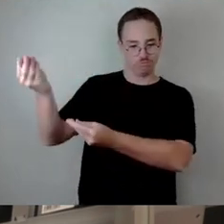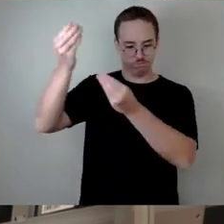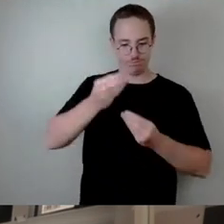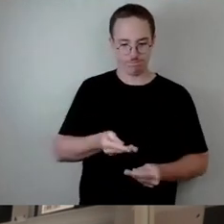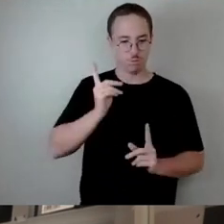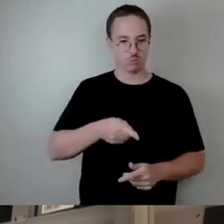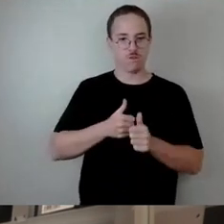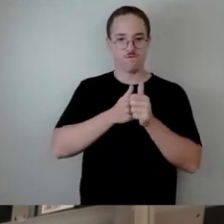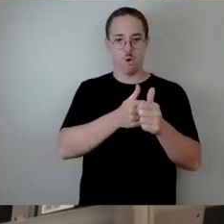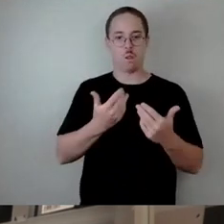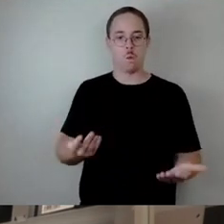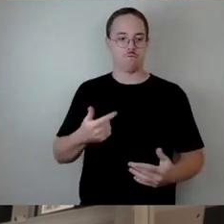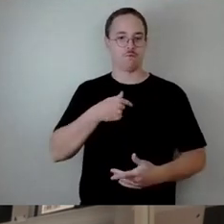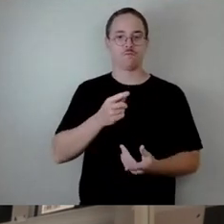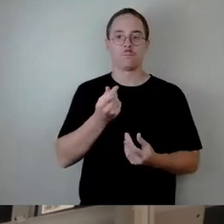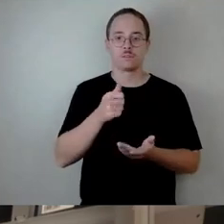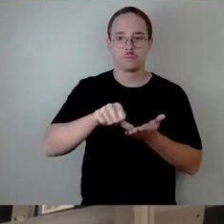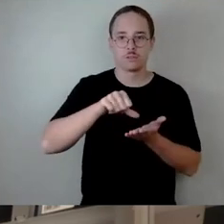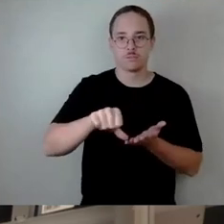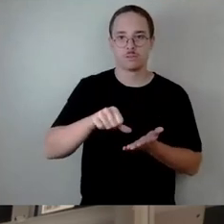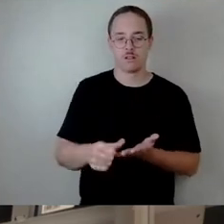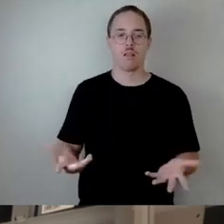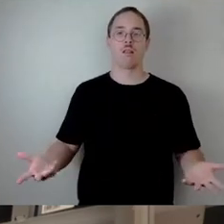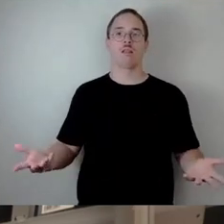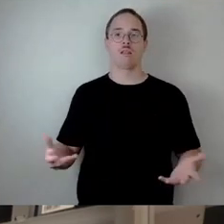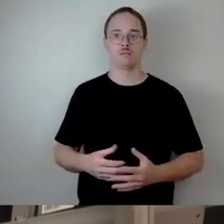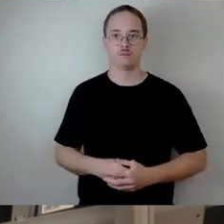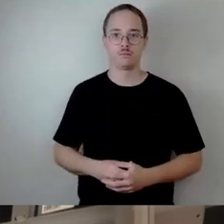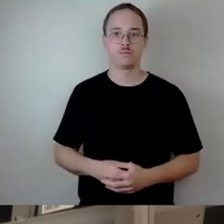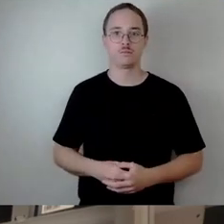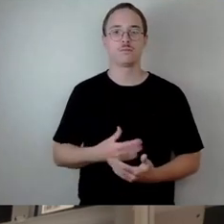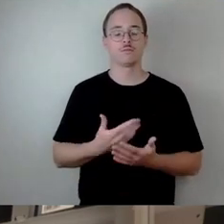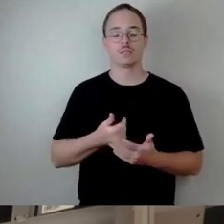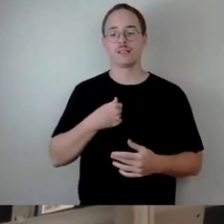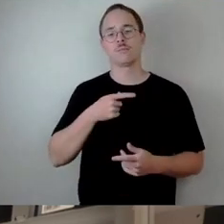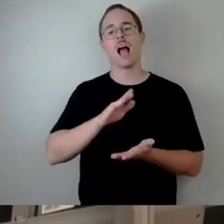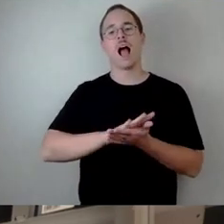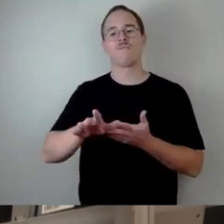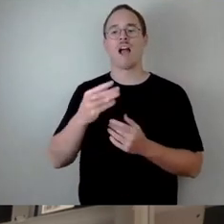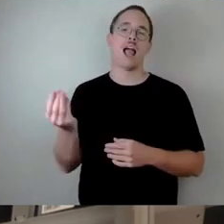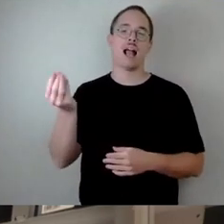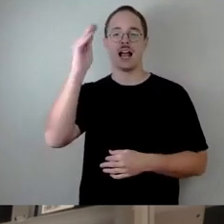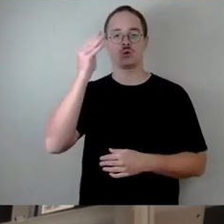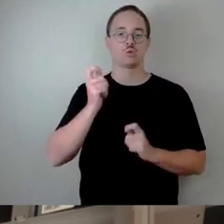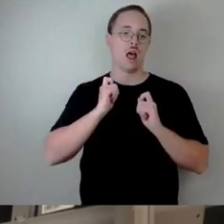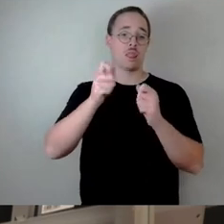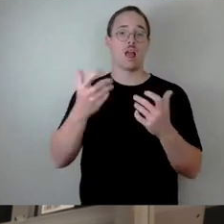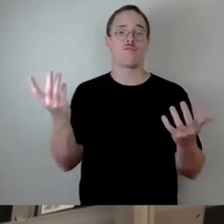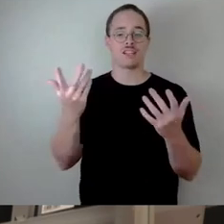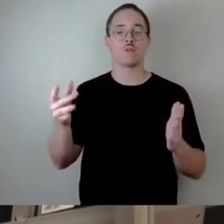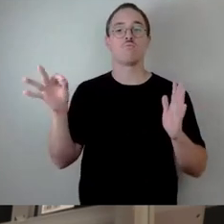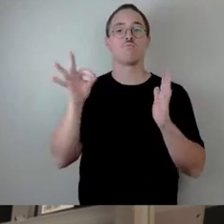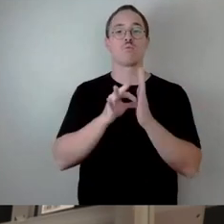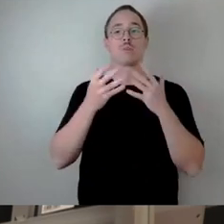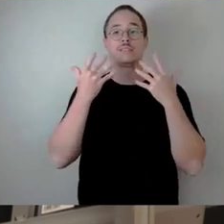einen weiteren Ergänzungsantrag, aber der ist so einfach, den bekommen Sie auch mit. Das ist nämlich der Punkt 10, wo es